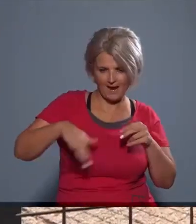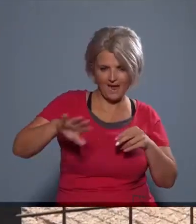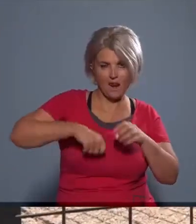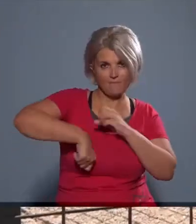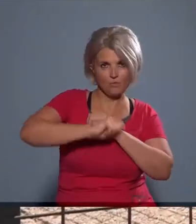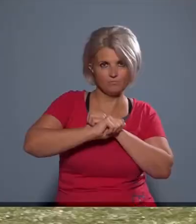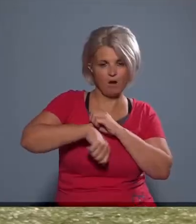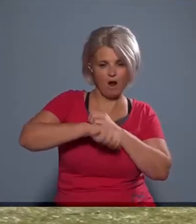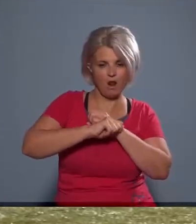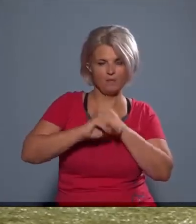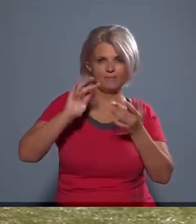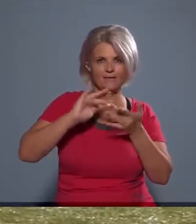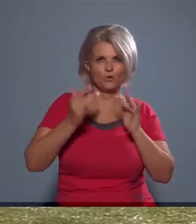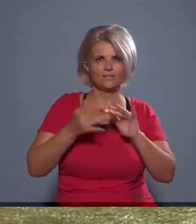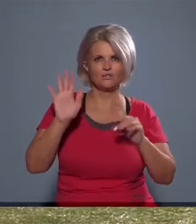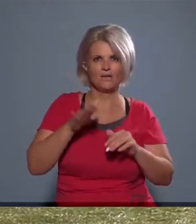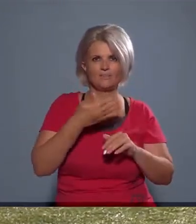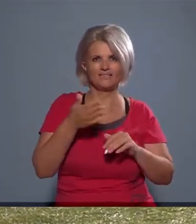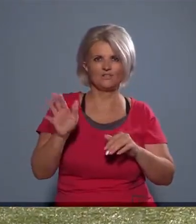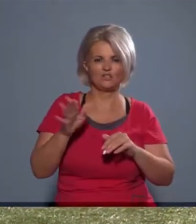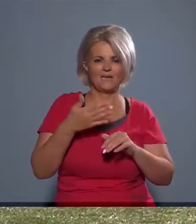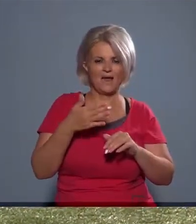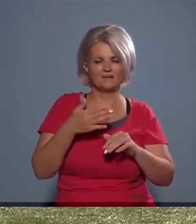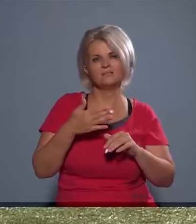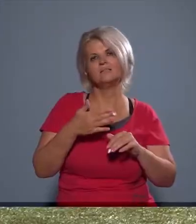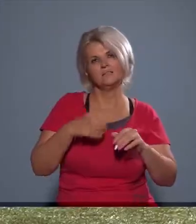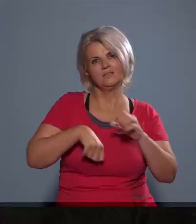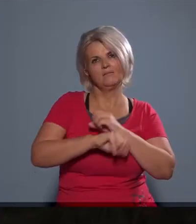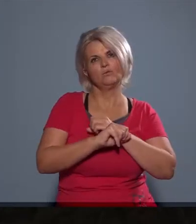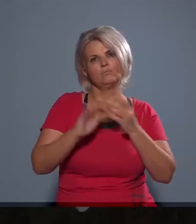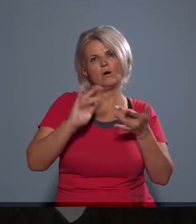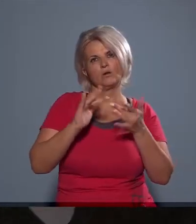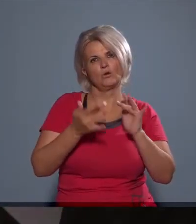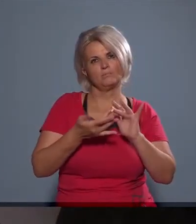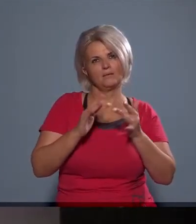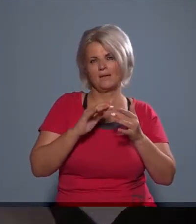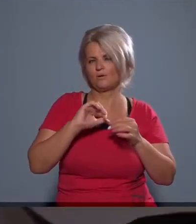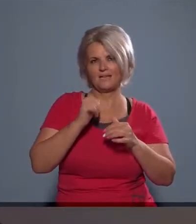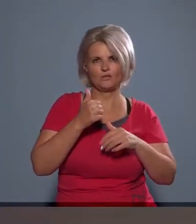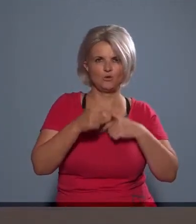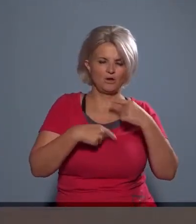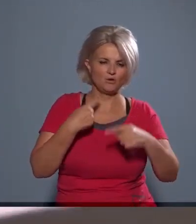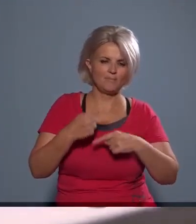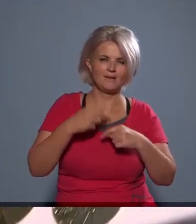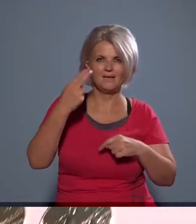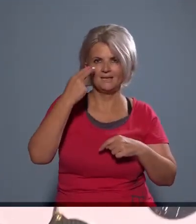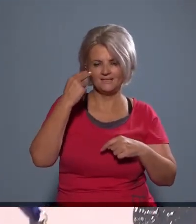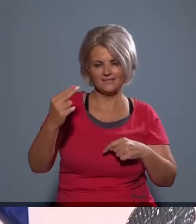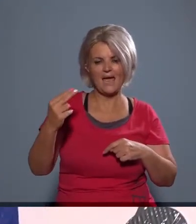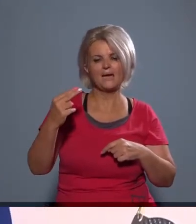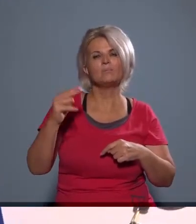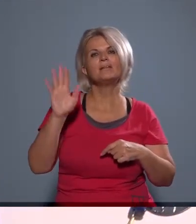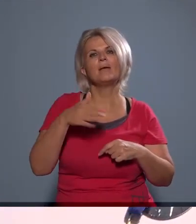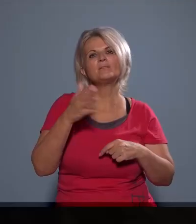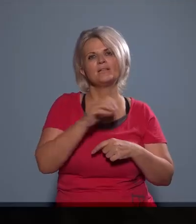hiszen itt a pályán futballkupa van, nemzetiségek futballkupája, nem az első, már ez hagyomány. És ezt a szerb